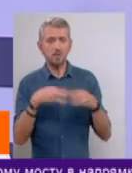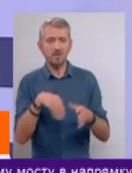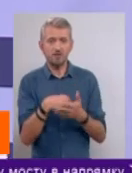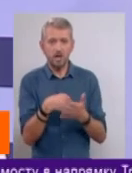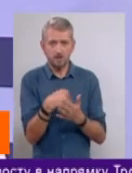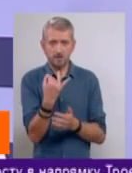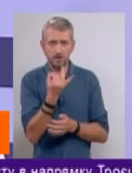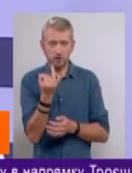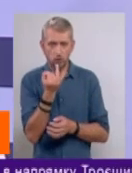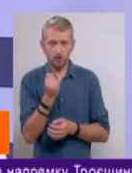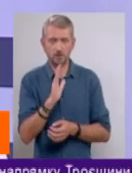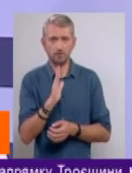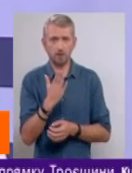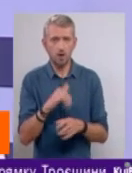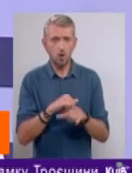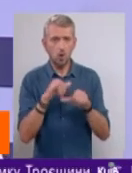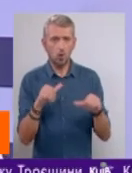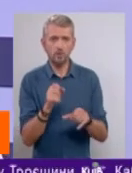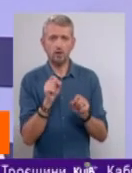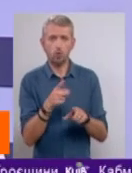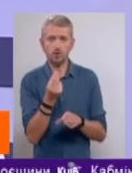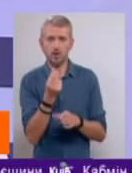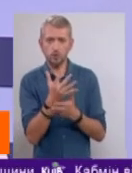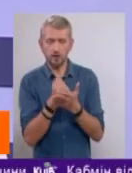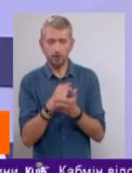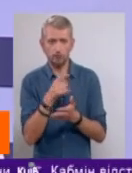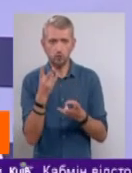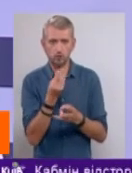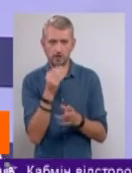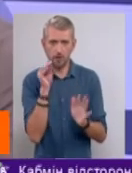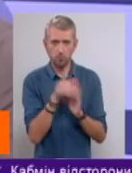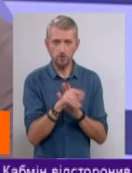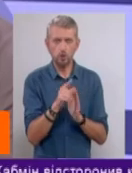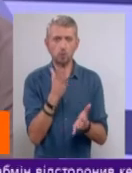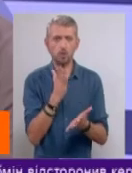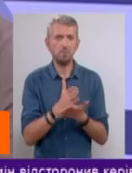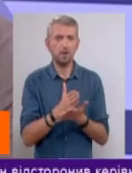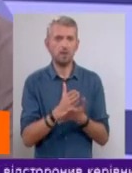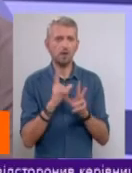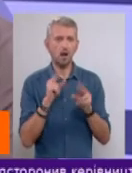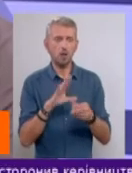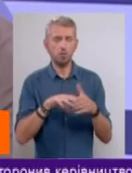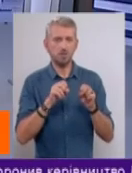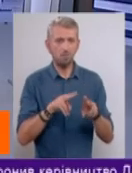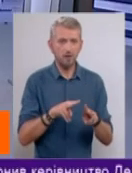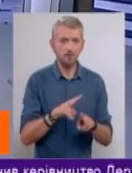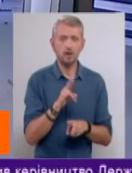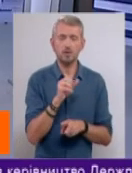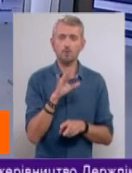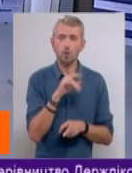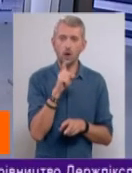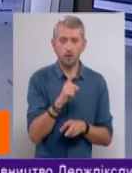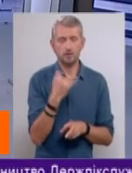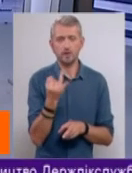фінансів заінтересовано в рості золотовалютних резервів. Їм потрібно деньги положити для того, щоб имати гарантію безопасності. НАК «Нафтогаз»